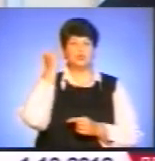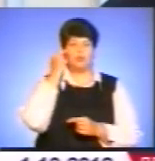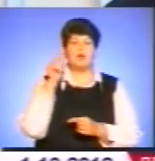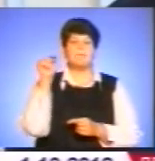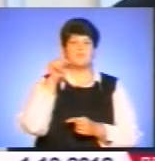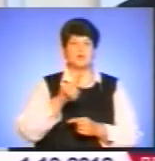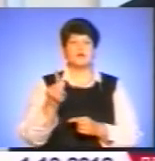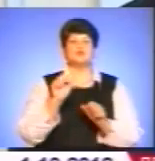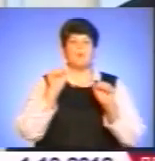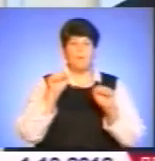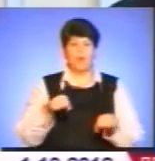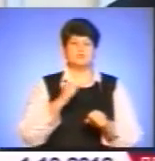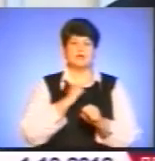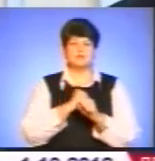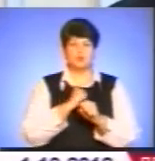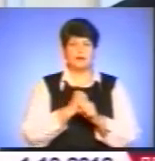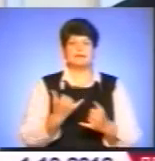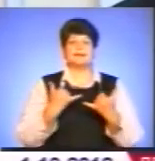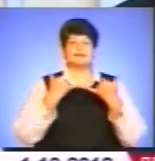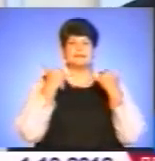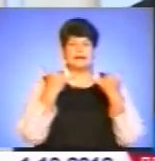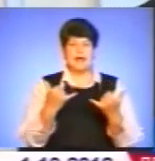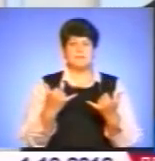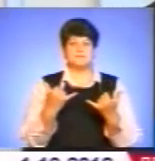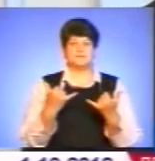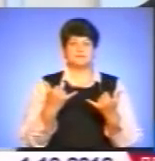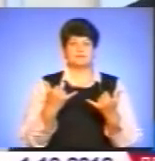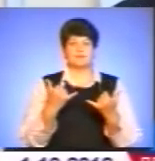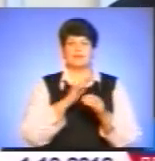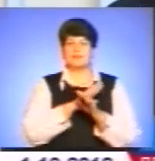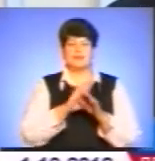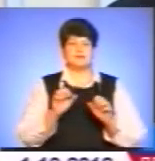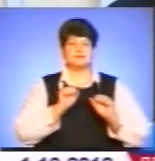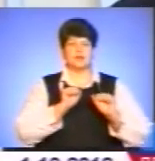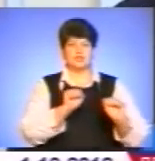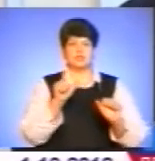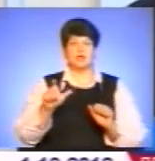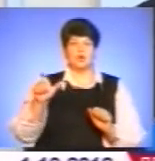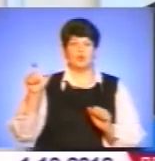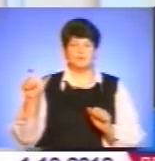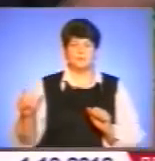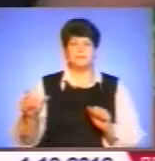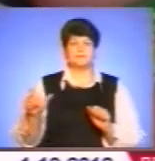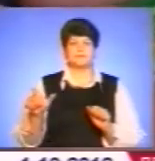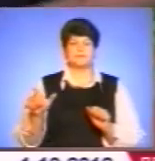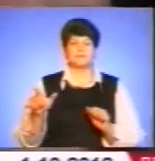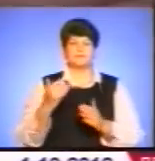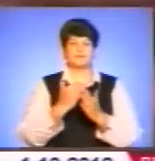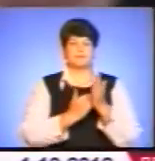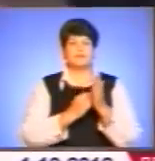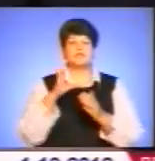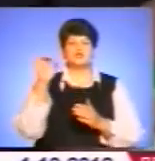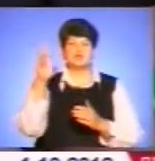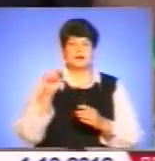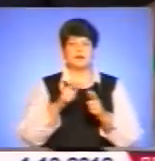те, що можна зробити вже для, власне, для незахищених верст населення таку програму. Соціальна